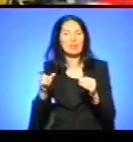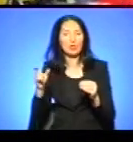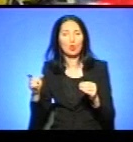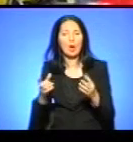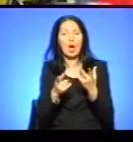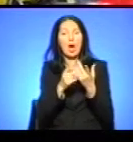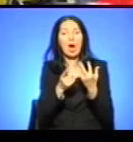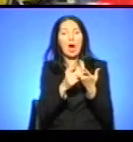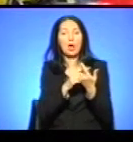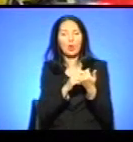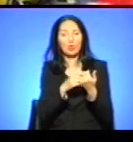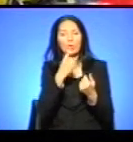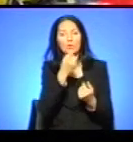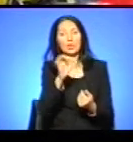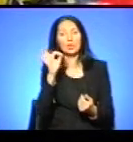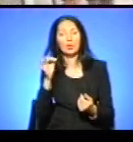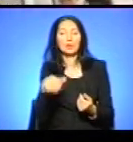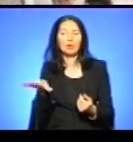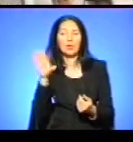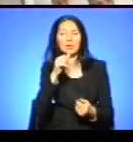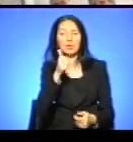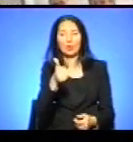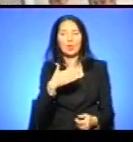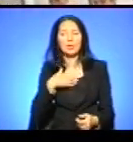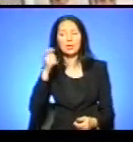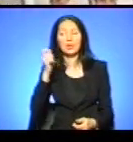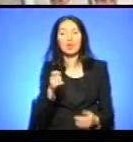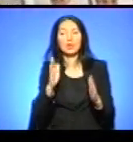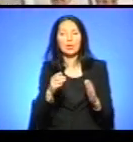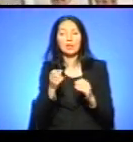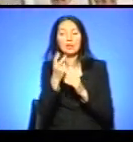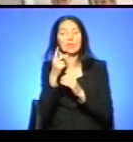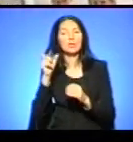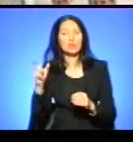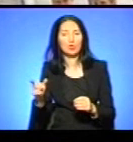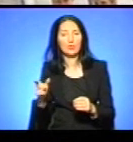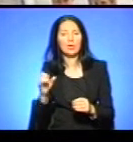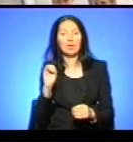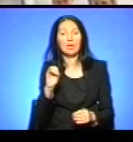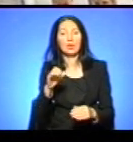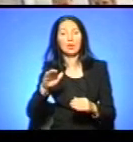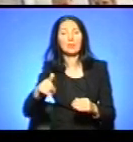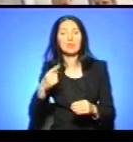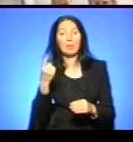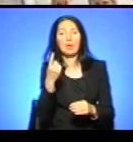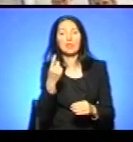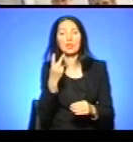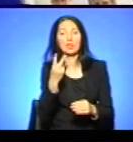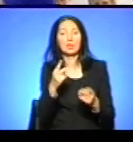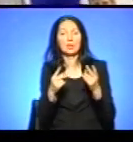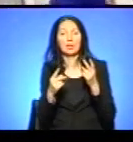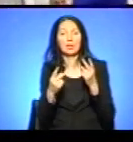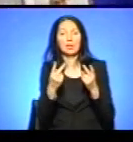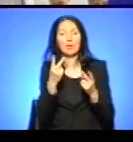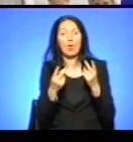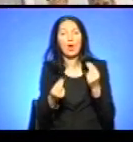Рахунок – 1-0, так що все добре. Нас приїхало всього 13 чоловік і після перших двох ігор